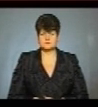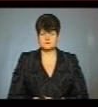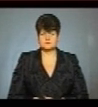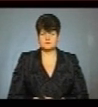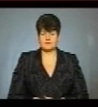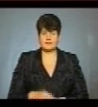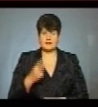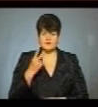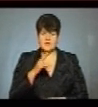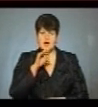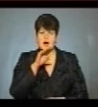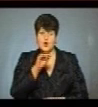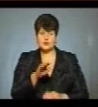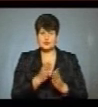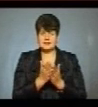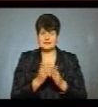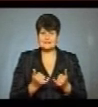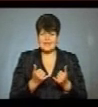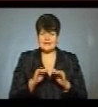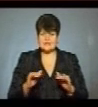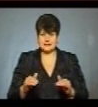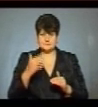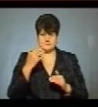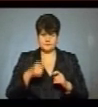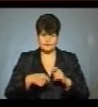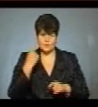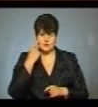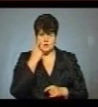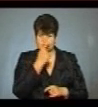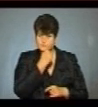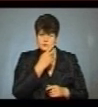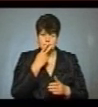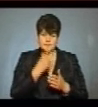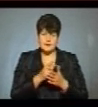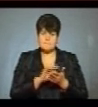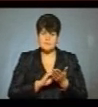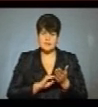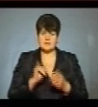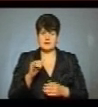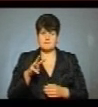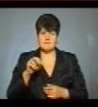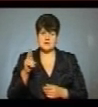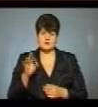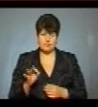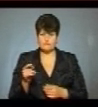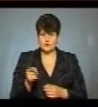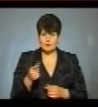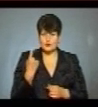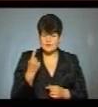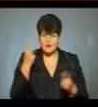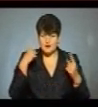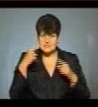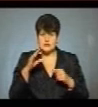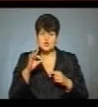Дві аудіокниги для дітей з порушеннями зору презентувала письменниця Ірина Мацко в Тернополі. Одна з них – казка